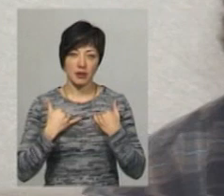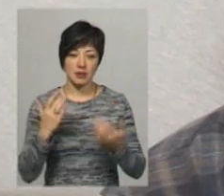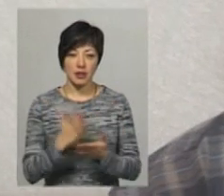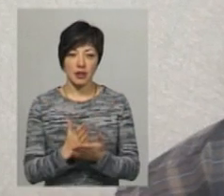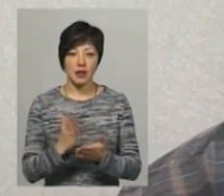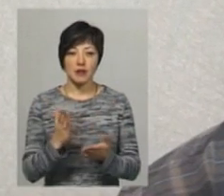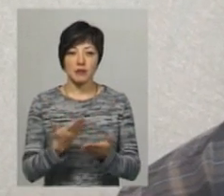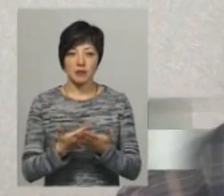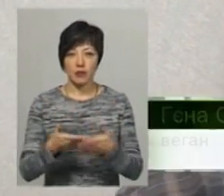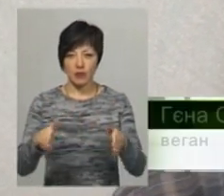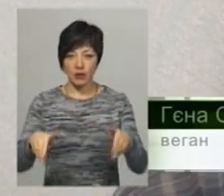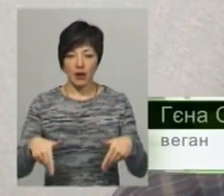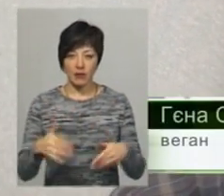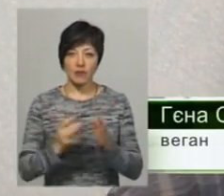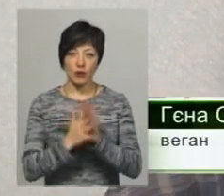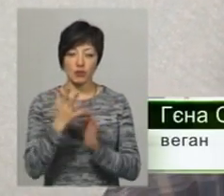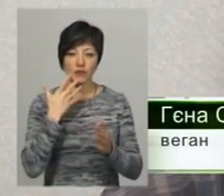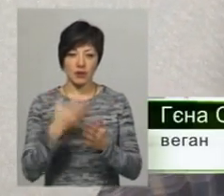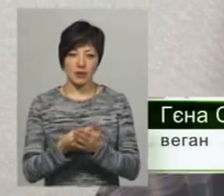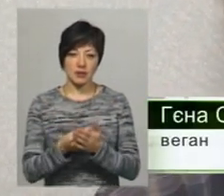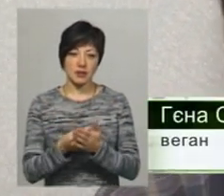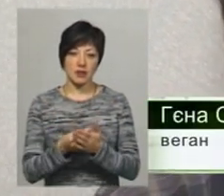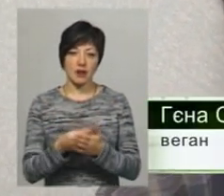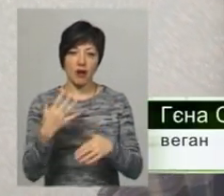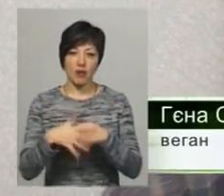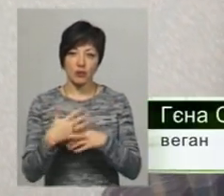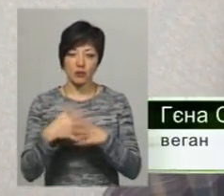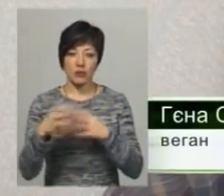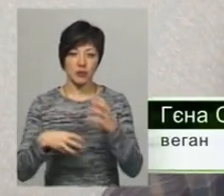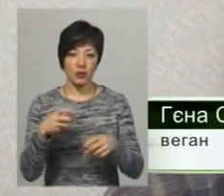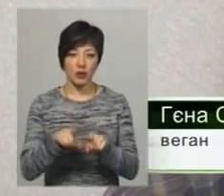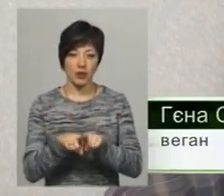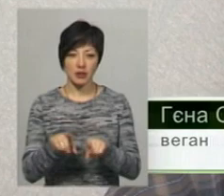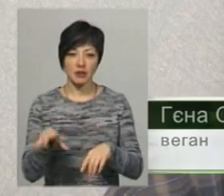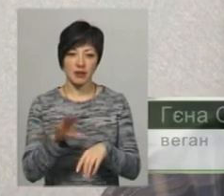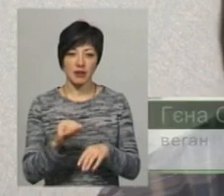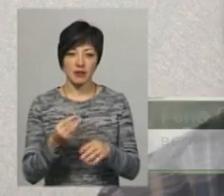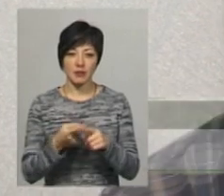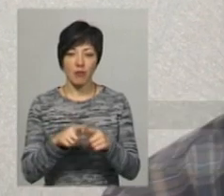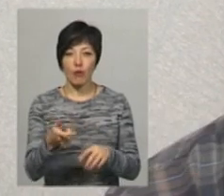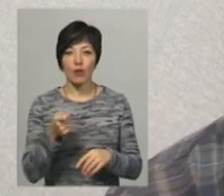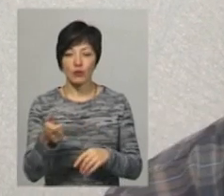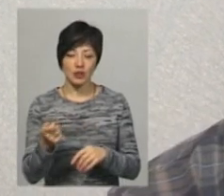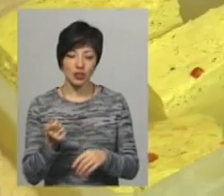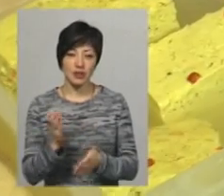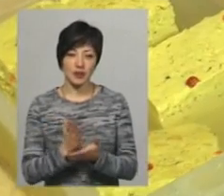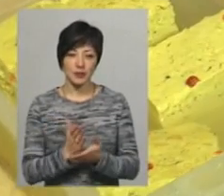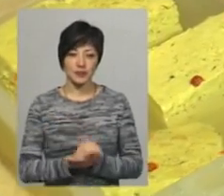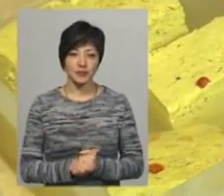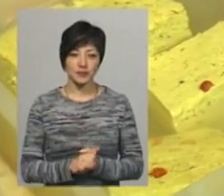невелика ділянка, де ми вирощуємо, власне, там є і капусти, і помідори, і гірки. Тобто, ну, це така полуничка. Полуничка, так.